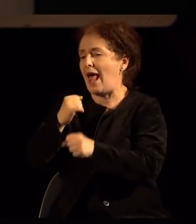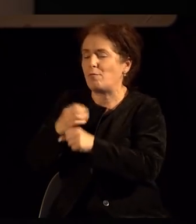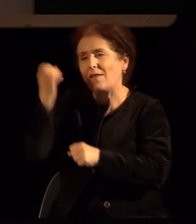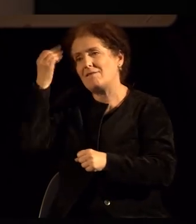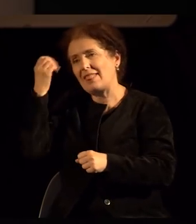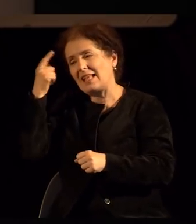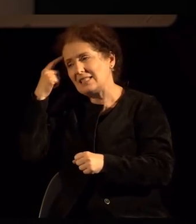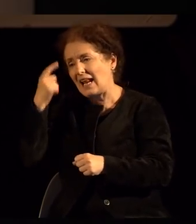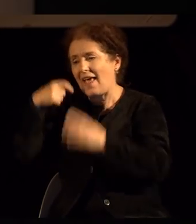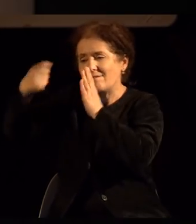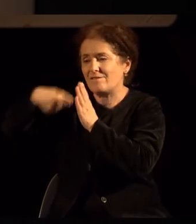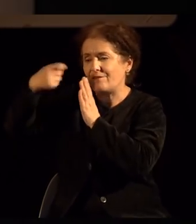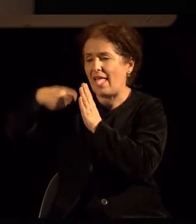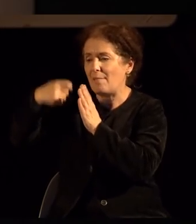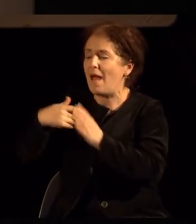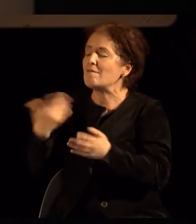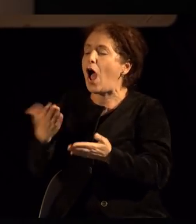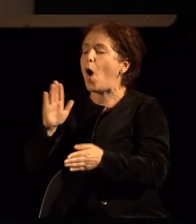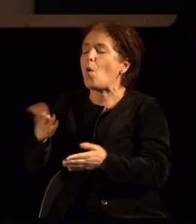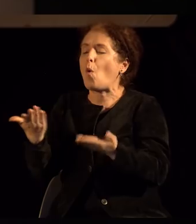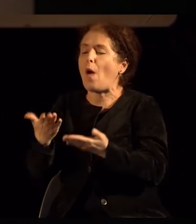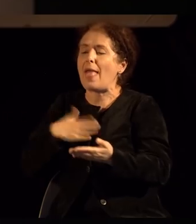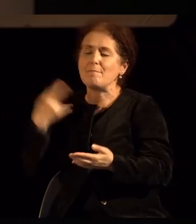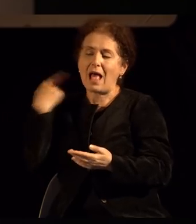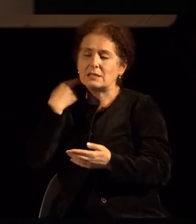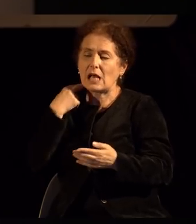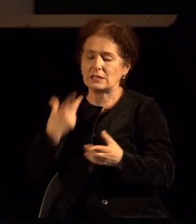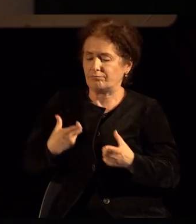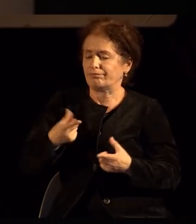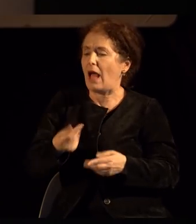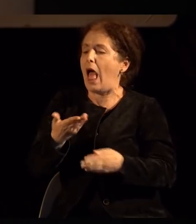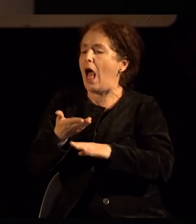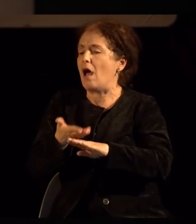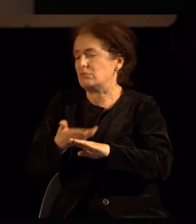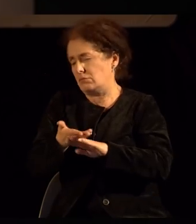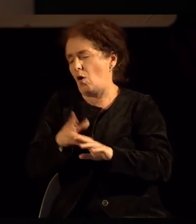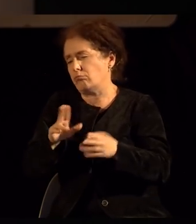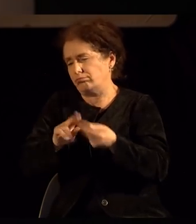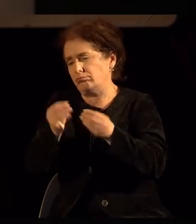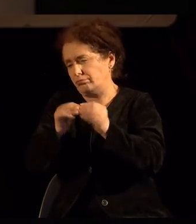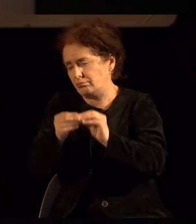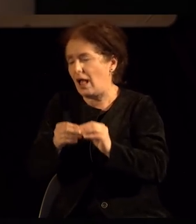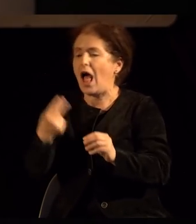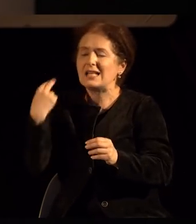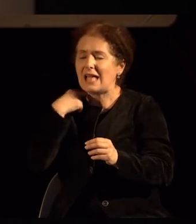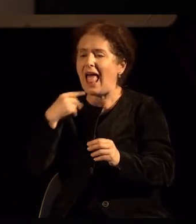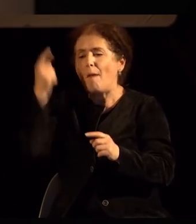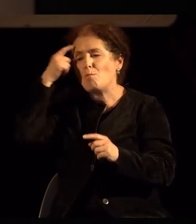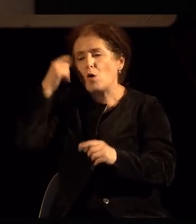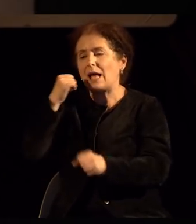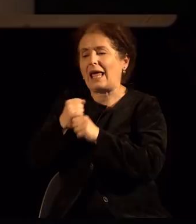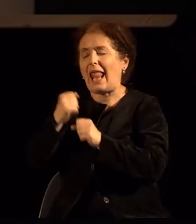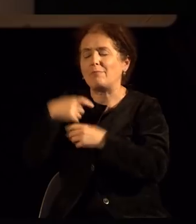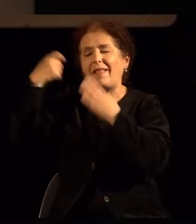фантазира си прави некои филмови и сега многу често која ке се случи при секс со стален партнер да